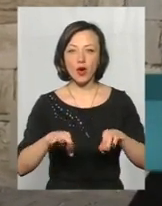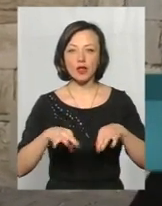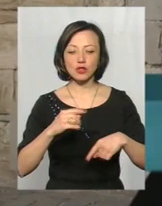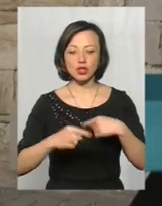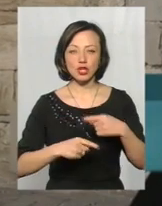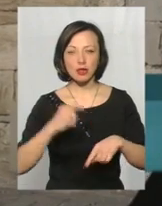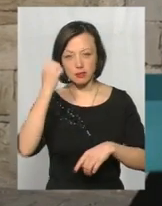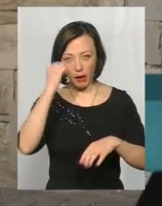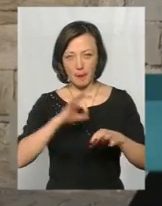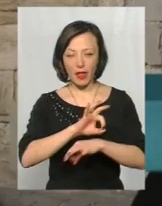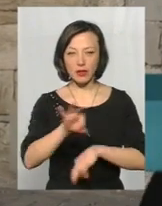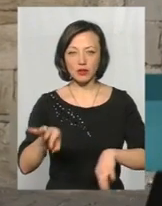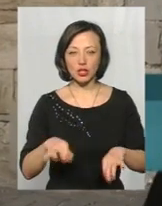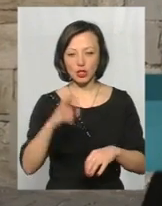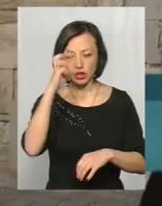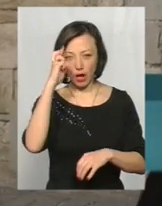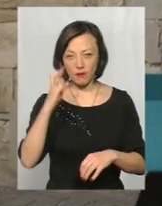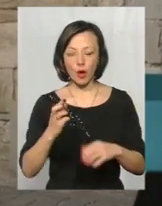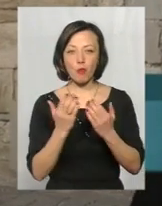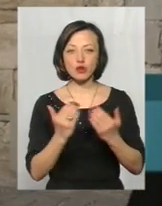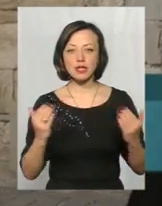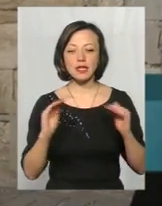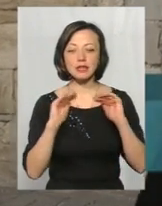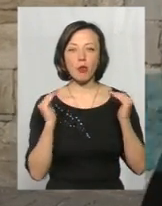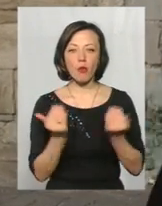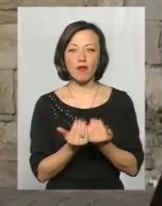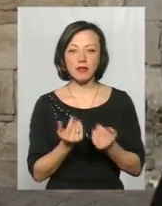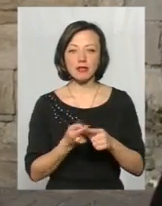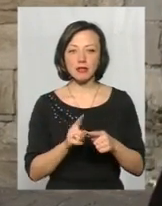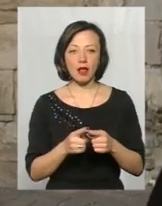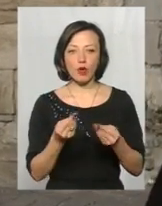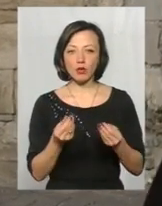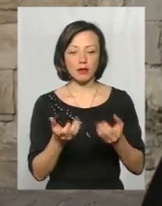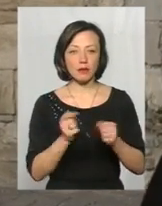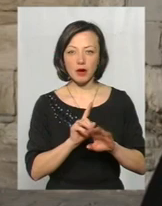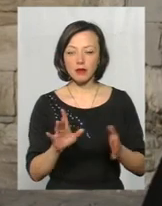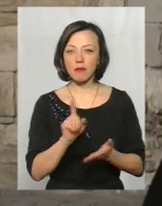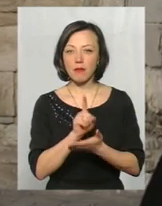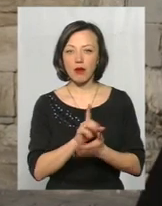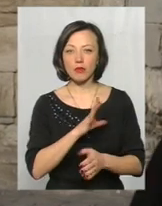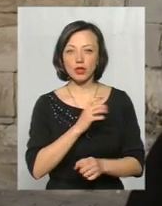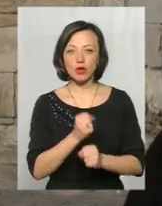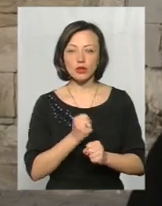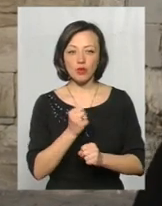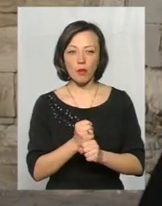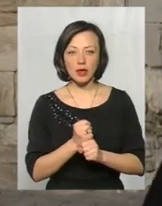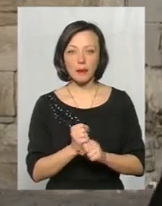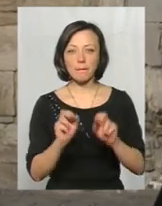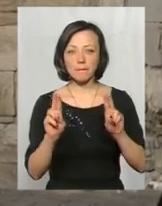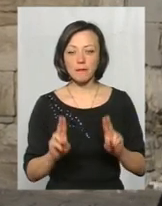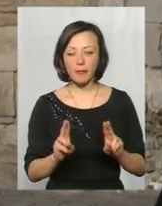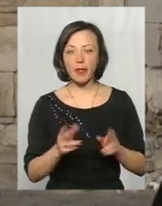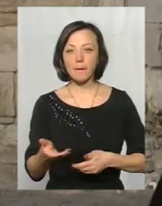державний музей-заповідник, що наразі в нас є, не брати кошти, має бути розроблена концепція саме